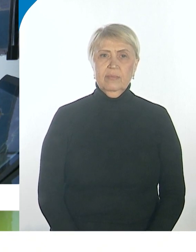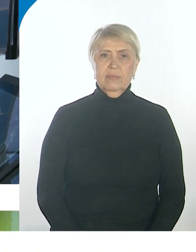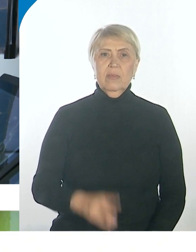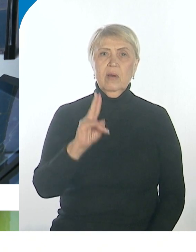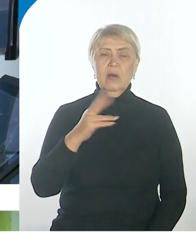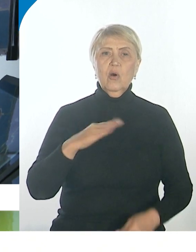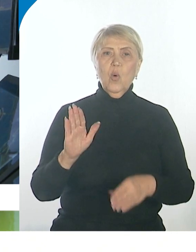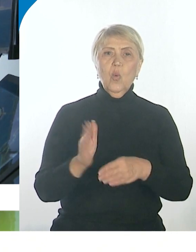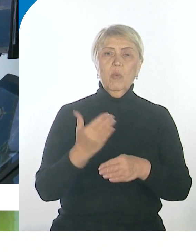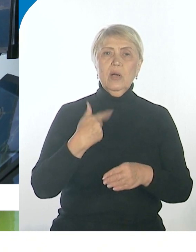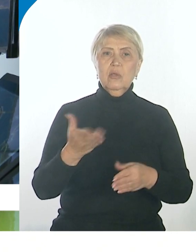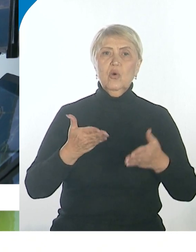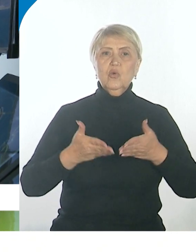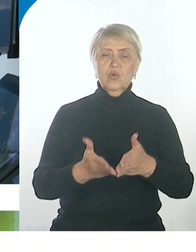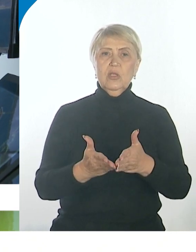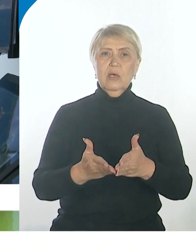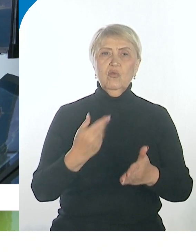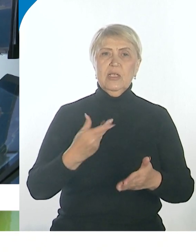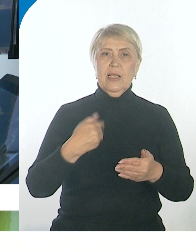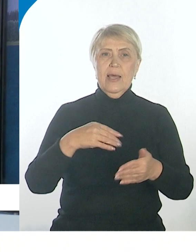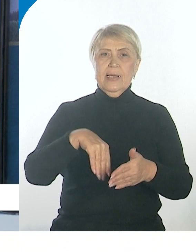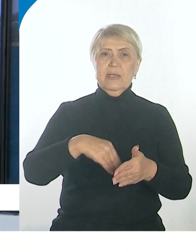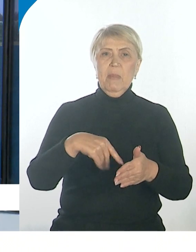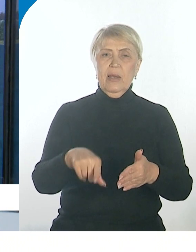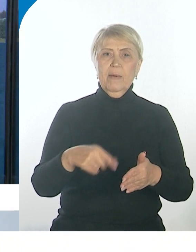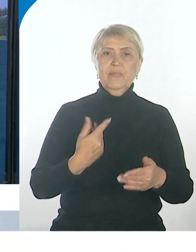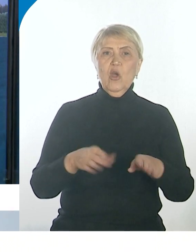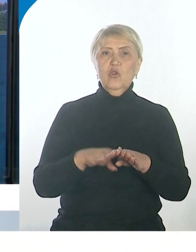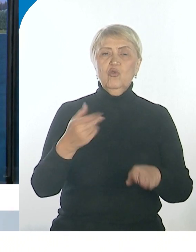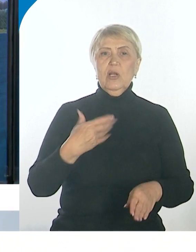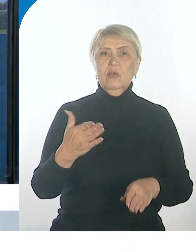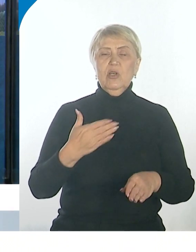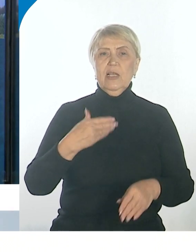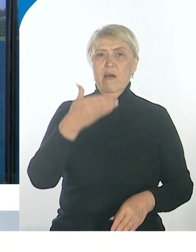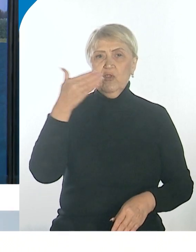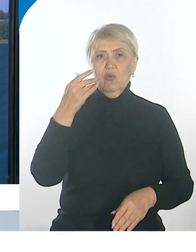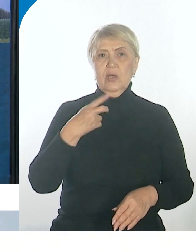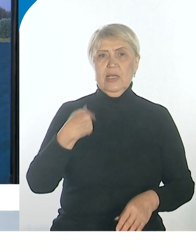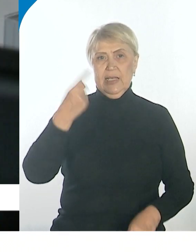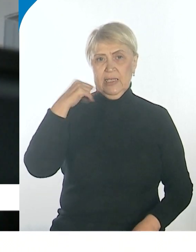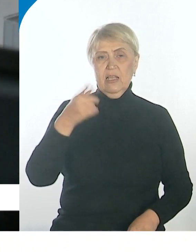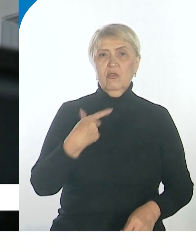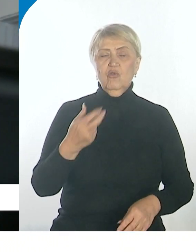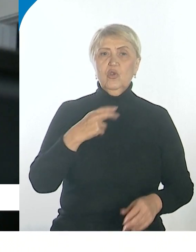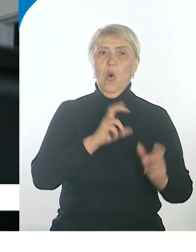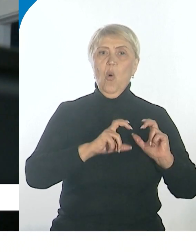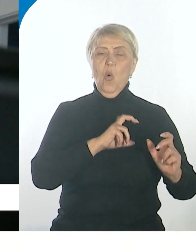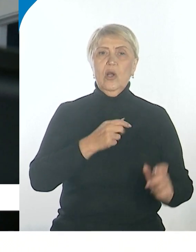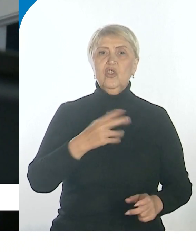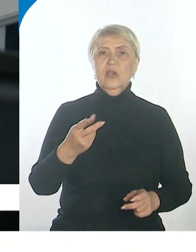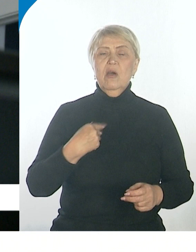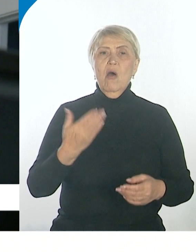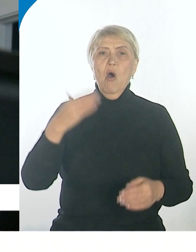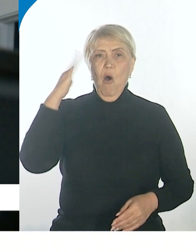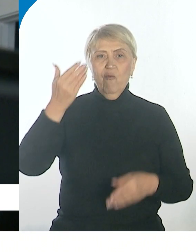судно с мели и каким бортом должны расходиться корабли не только в теории, но и на практике, знают студенты колледжа водного транспорта. Все